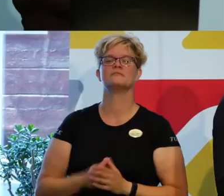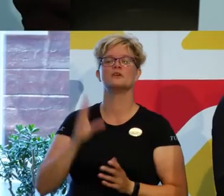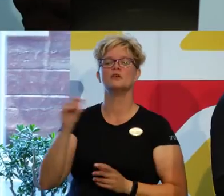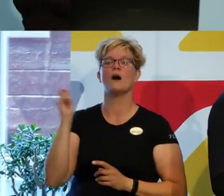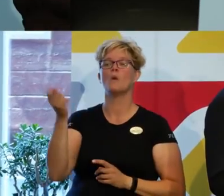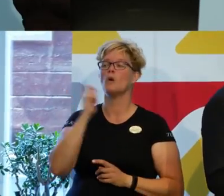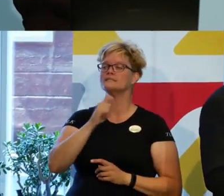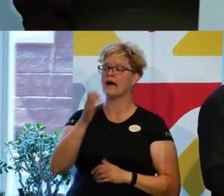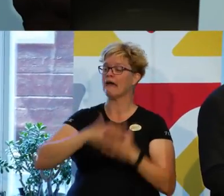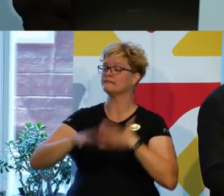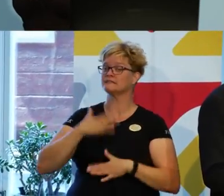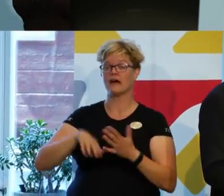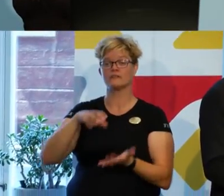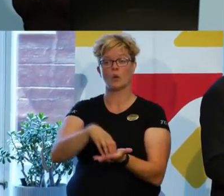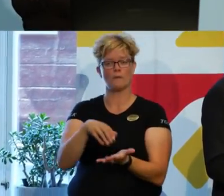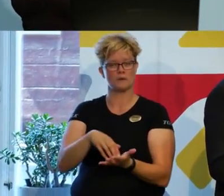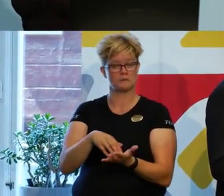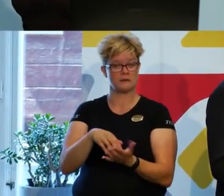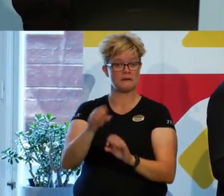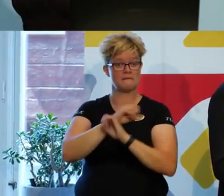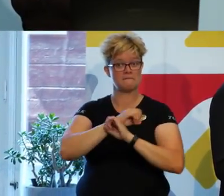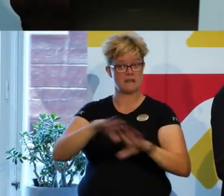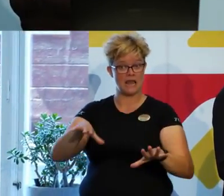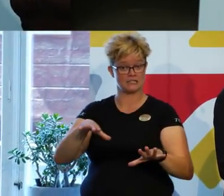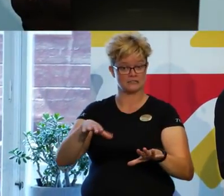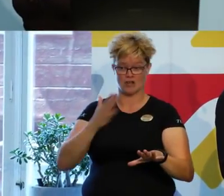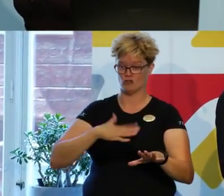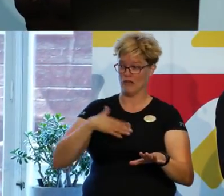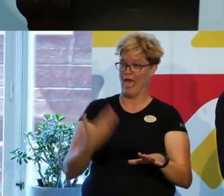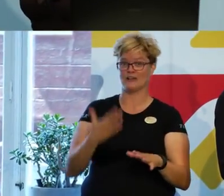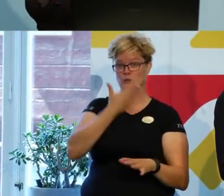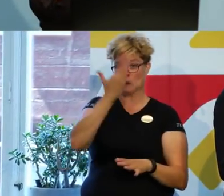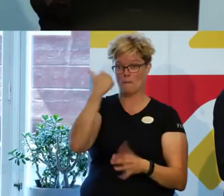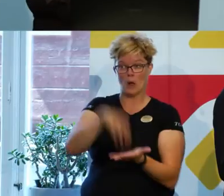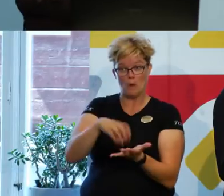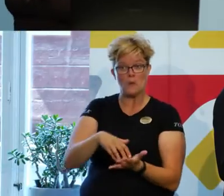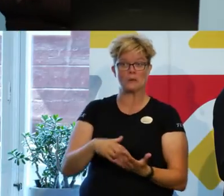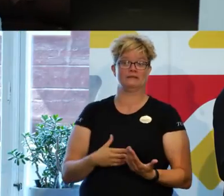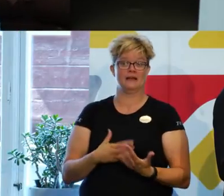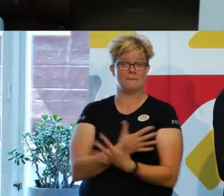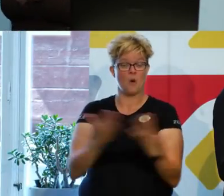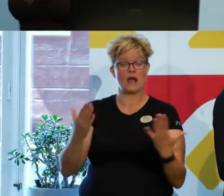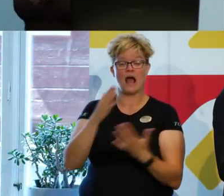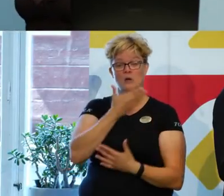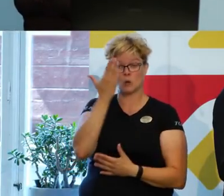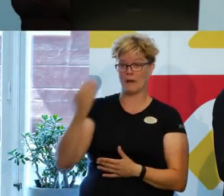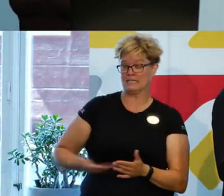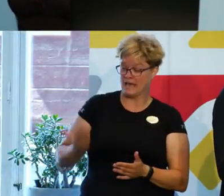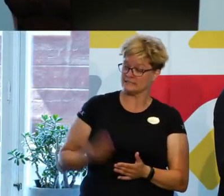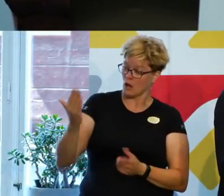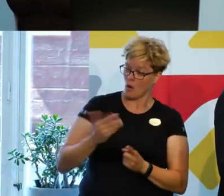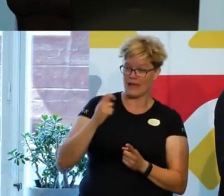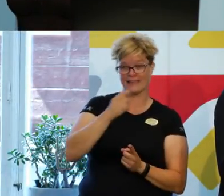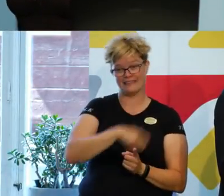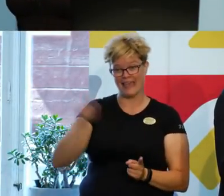Båstad är ju en intressant kommun. För de allra flesta så är det ju en kommun, en sommarkommun, med många sommargäster som kommer till tennisen.